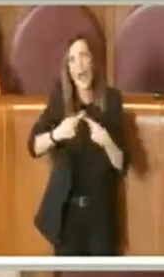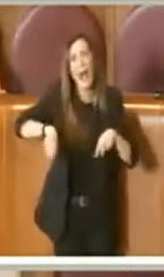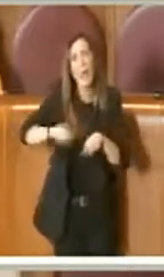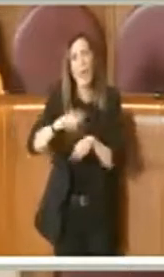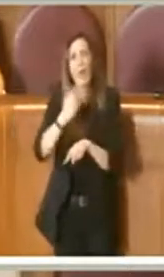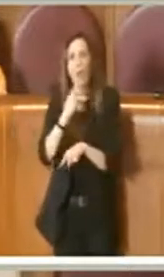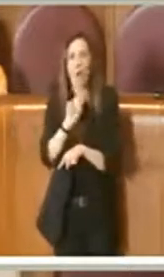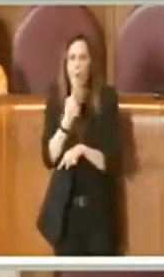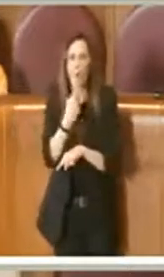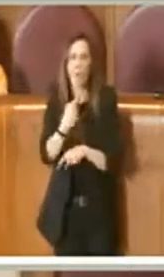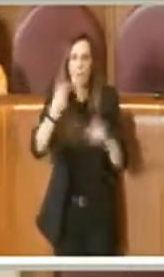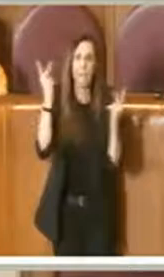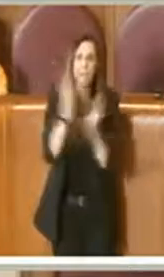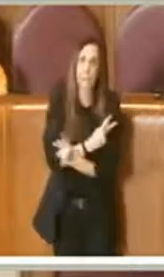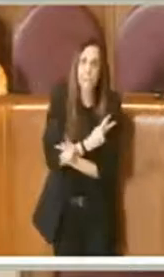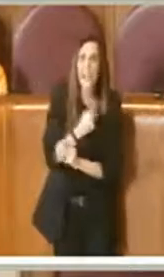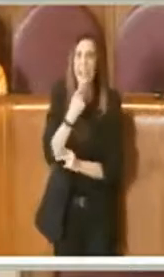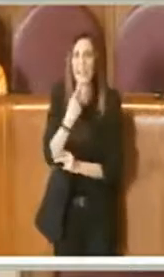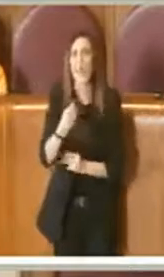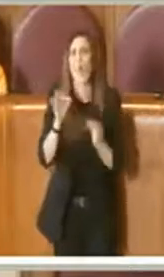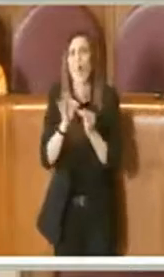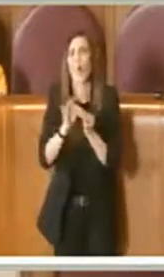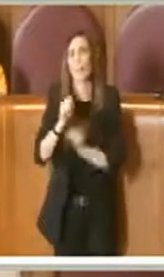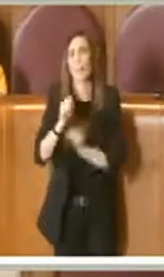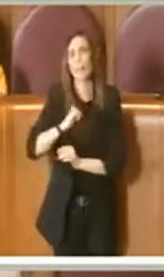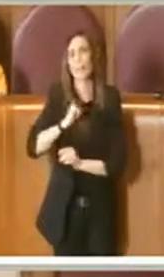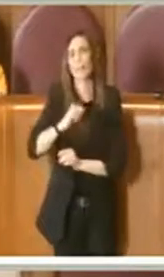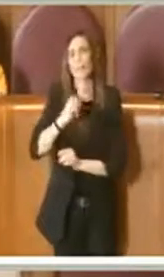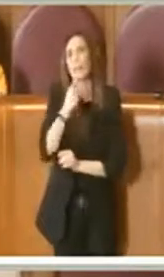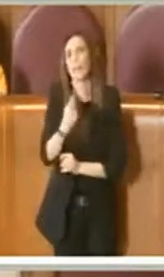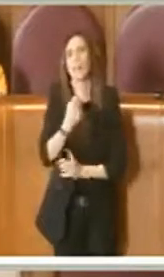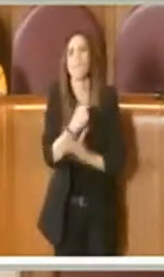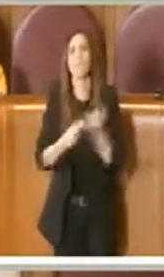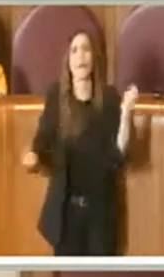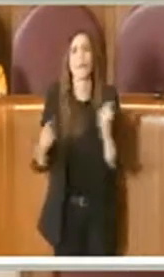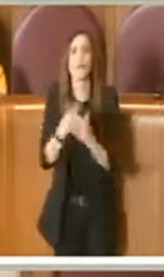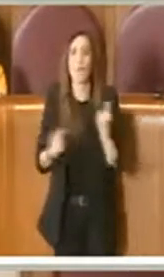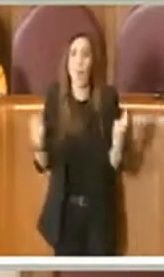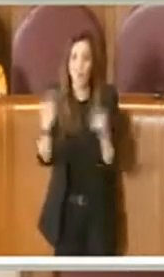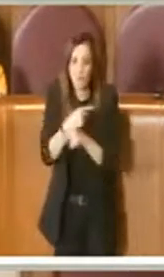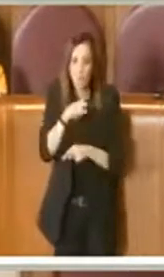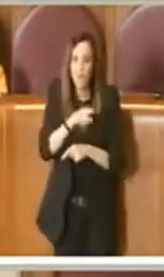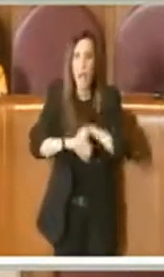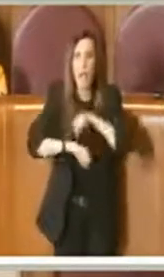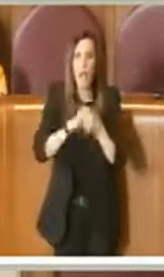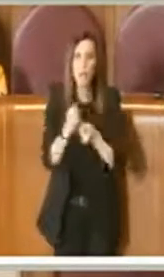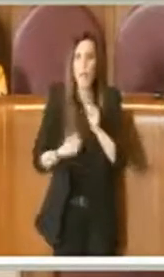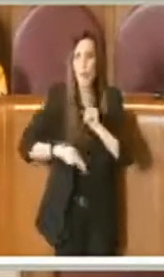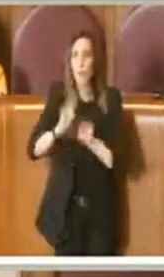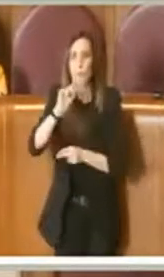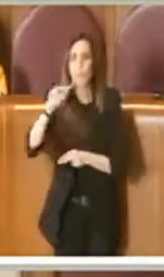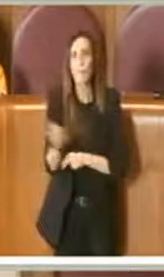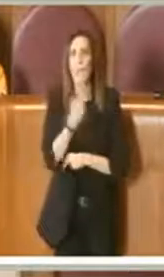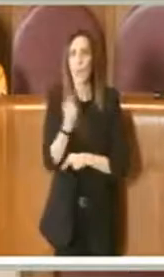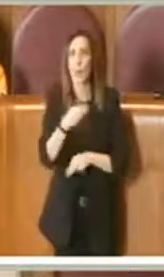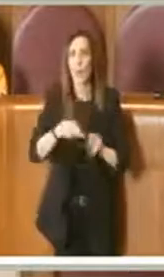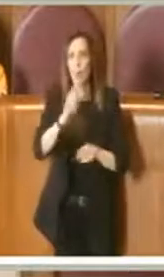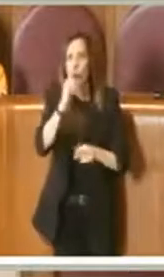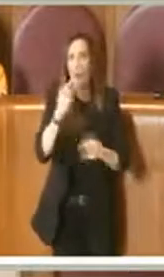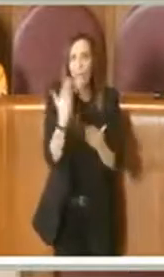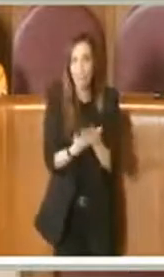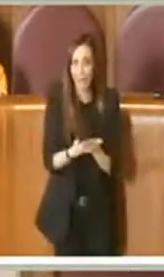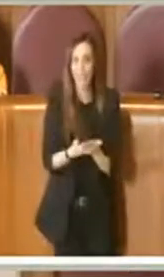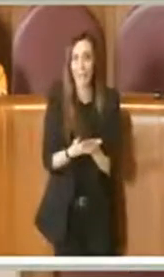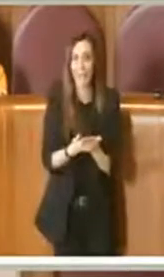concordato preventivo è stato un fallimento. Al contrario, stata una delle nostre azioni migliori. E una delle nostre azioni migliori è quello che stiamo